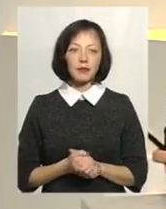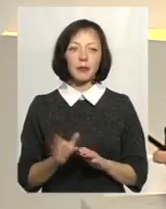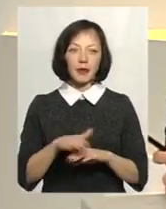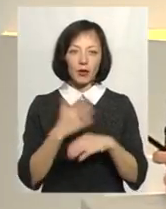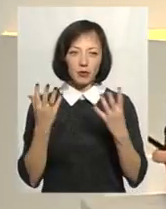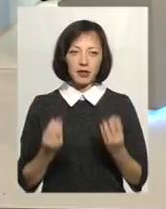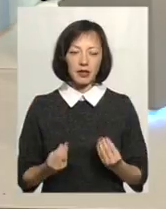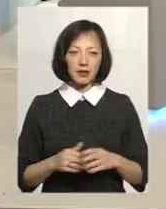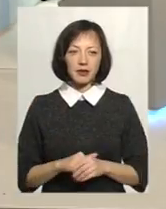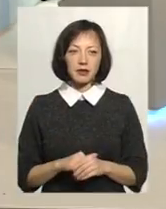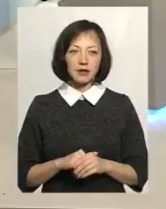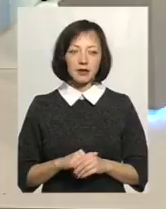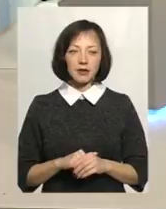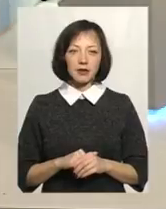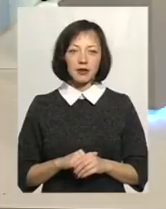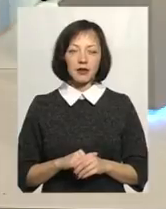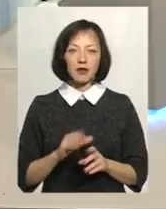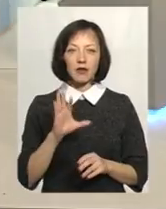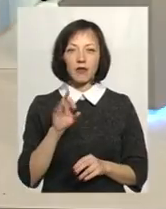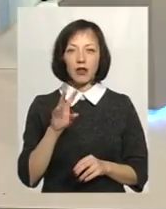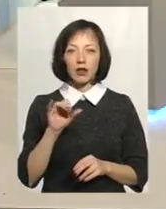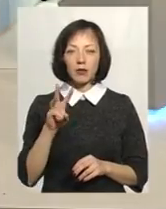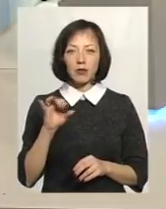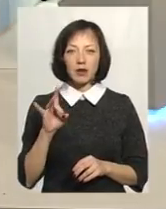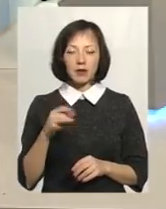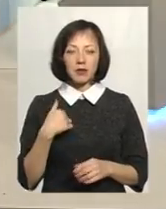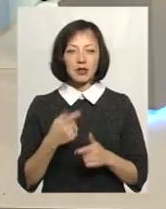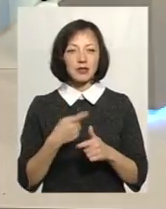Добрий день. Доброго дня. Володимир, мене звати.